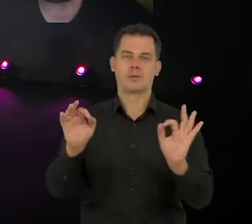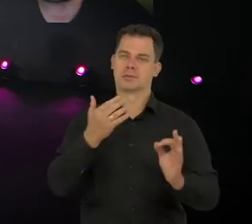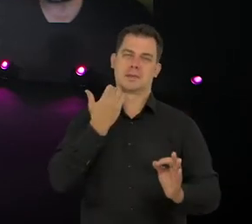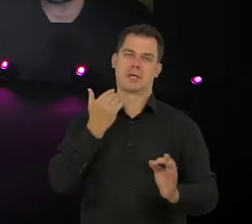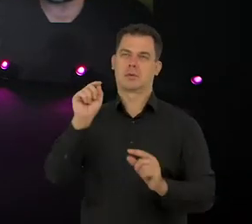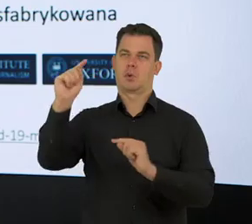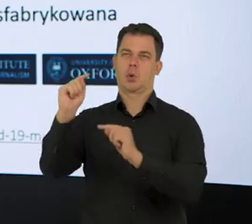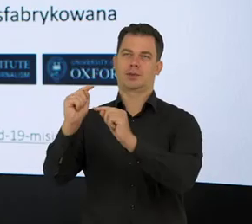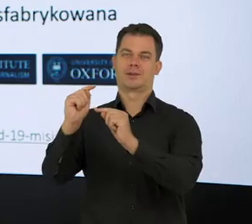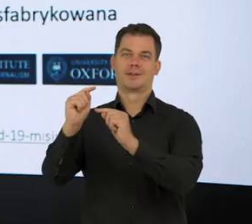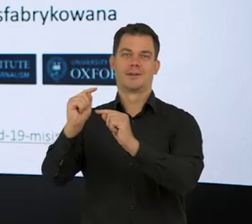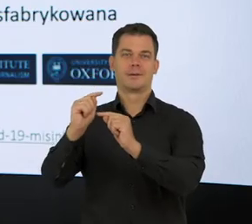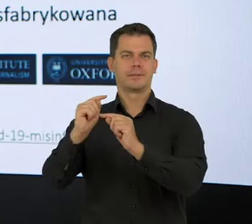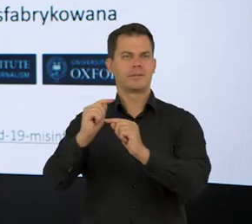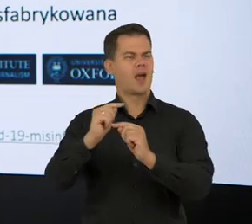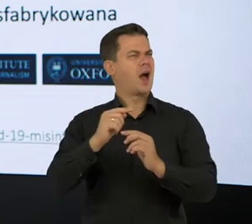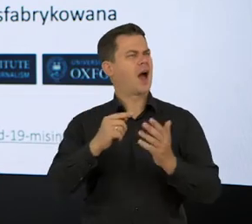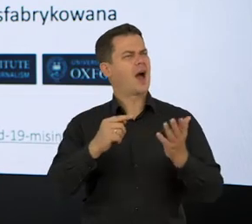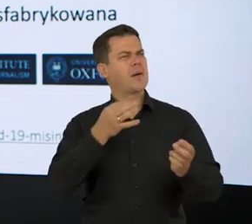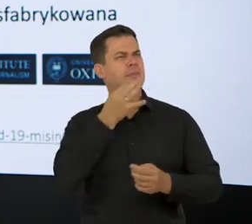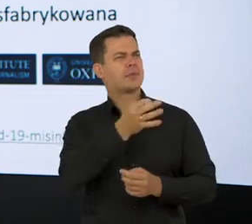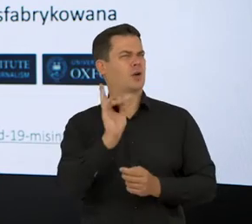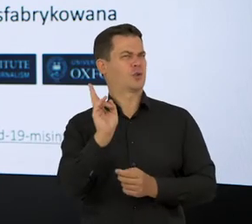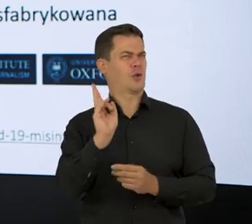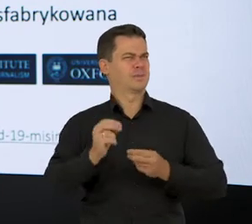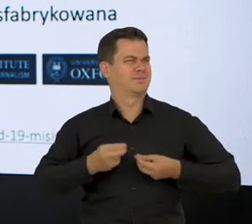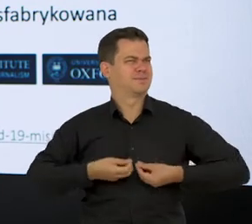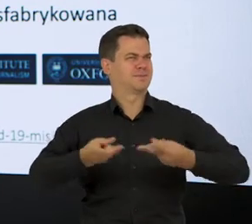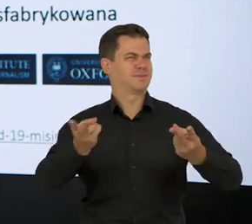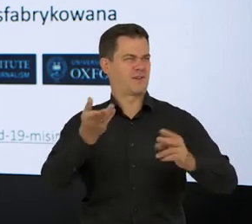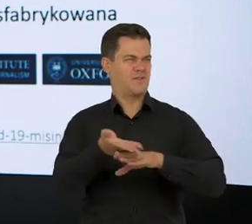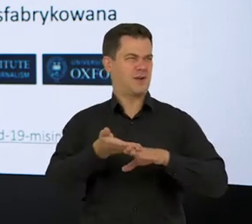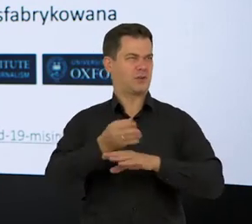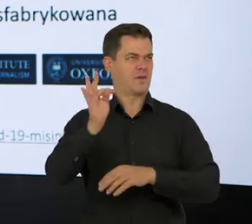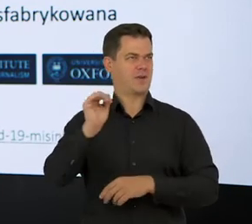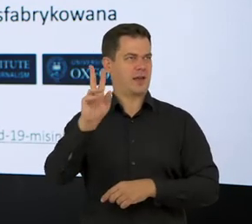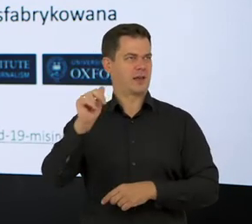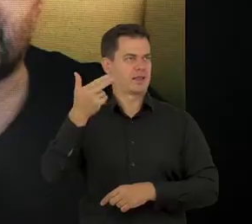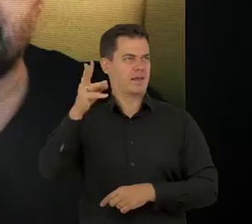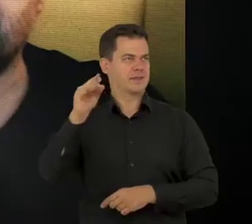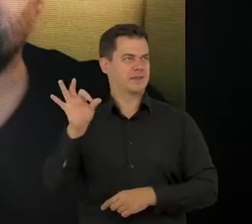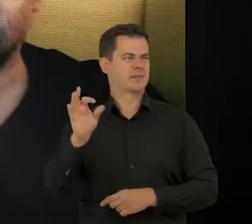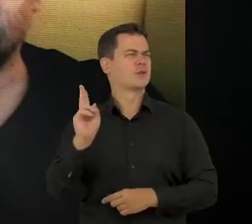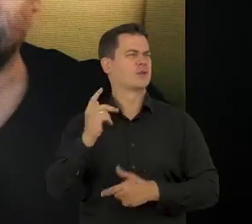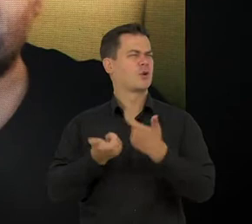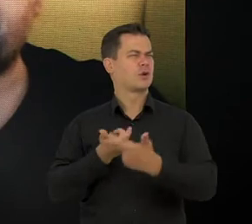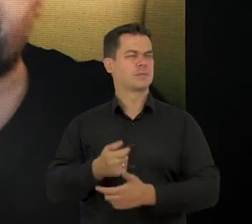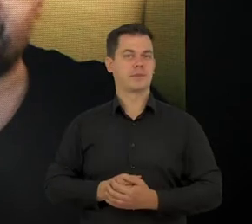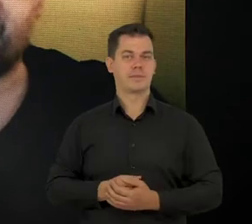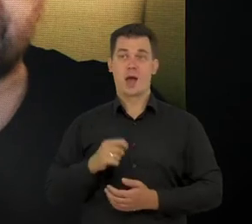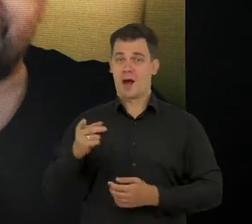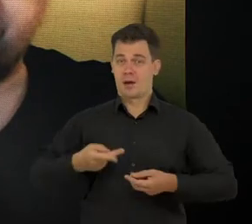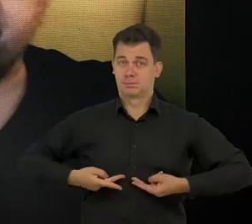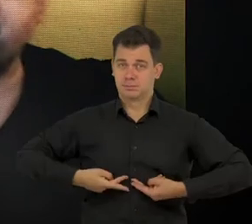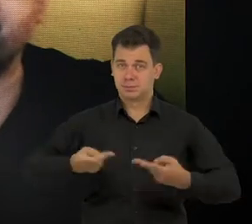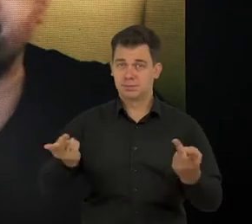jakieś opinie. Oczywiście. Właśnie powiedz mi, kto jest głównie odpowiedzialny za rozprzestrzenianie fake newsów? Jeżeli chodzi o